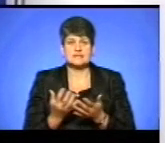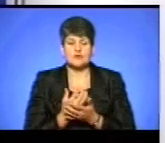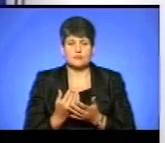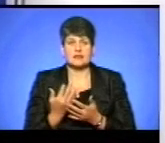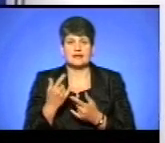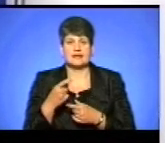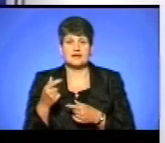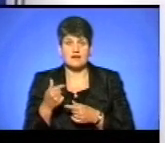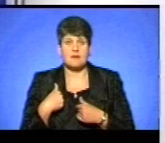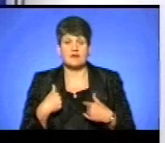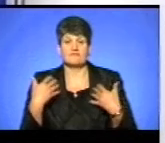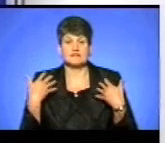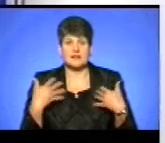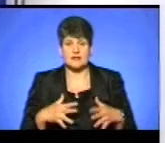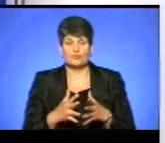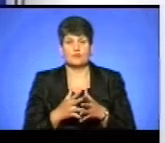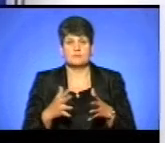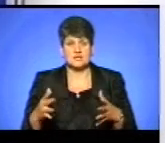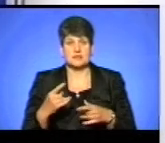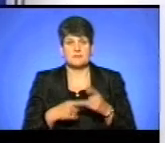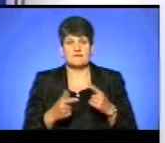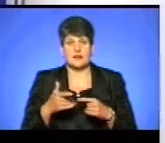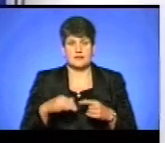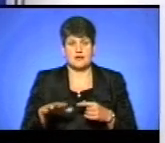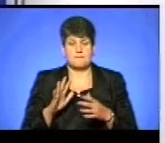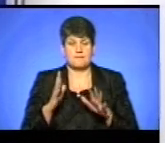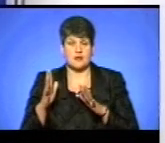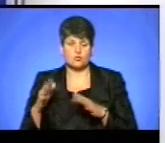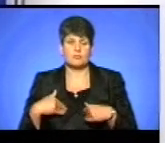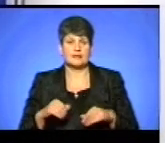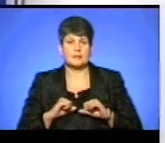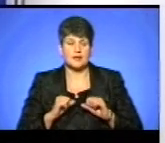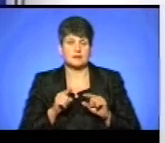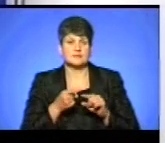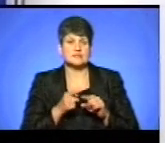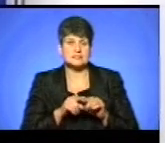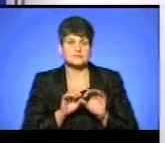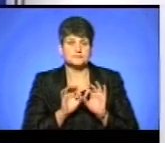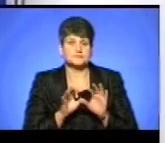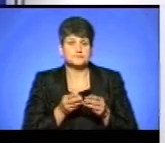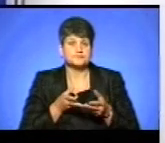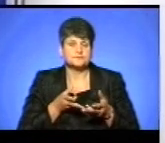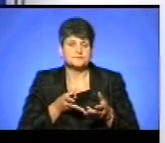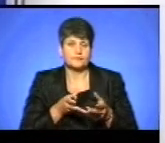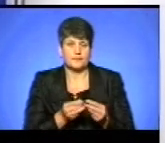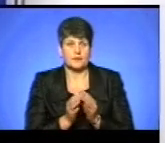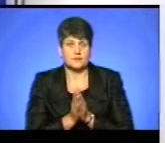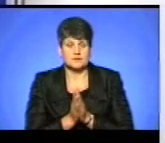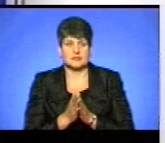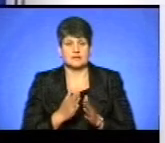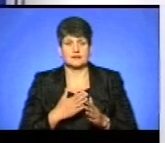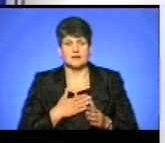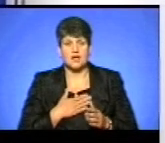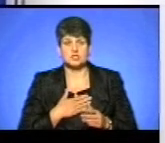а натомість ми втратимо більше, як пів гектара парку. І ми намагалися цю думку донести. І намагалися закликати і наших